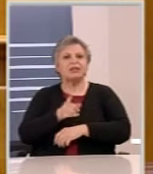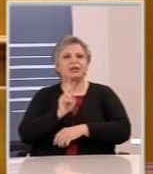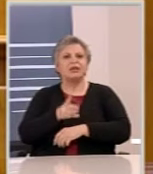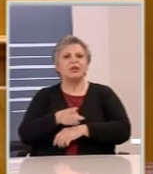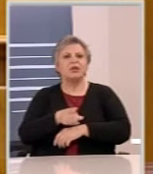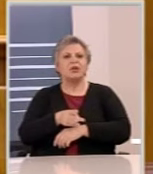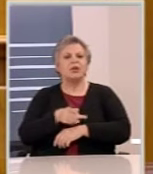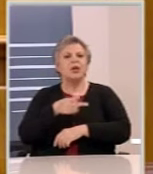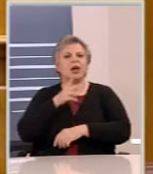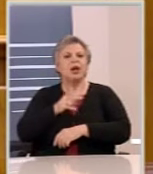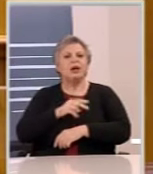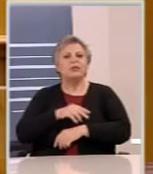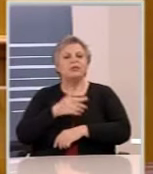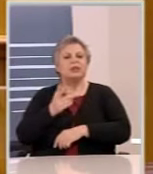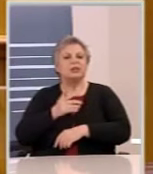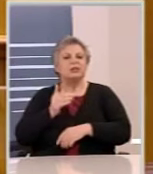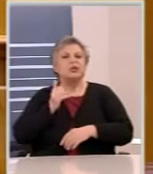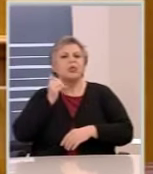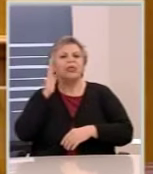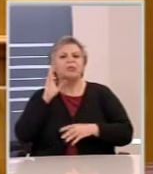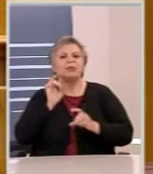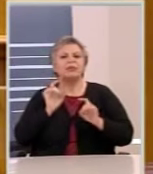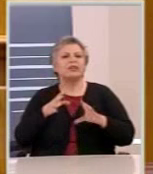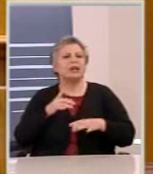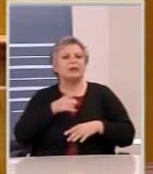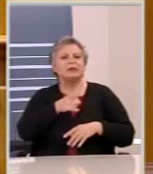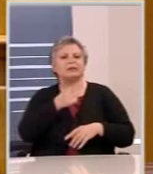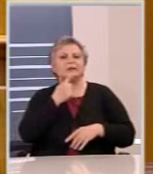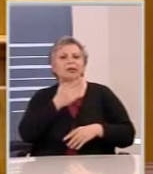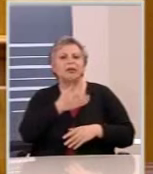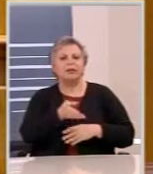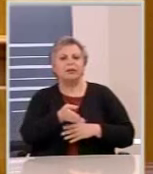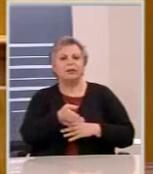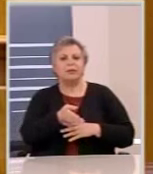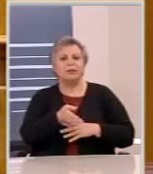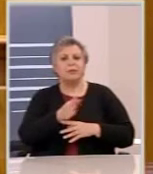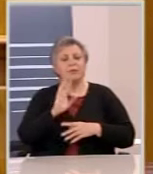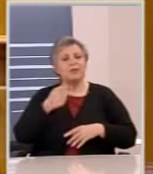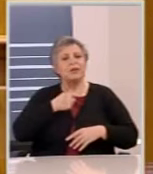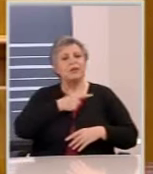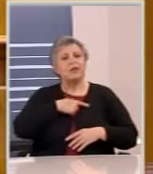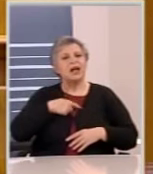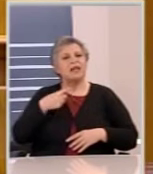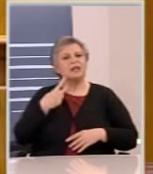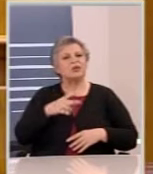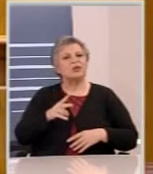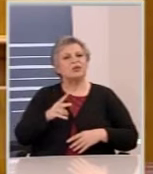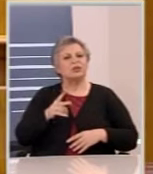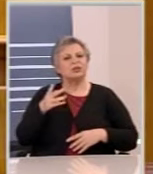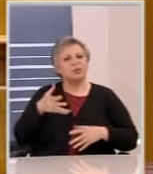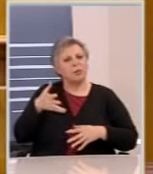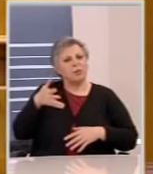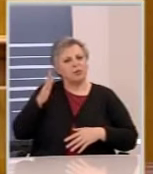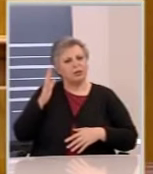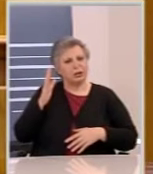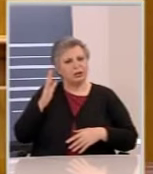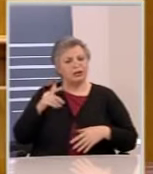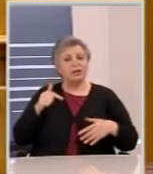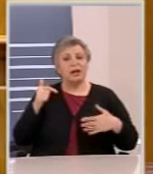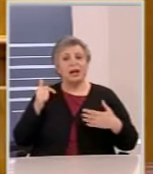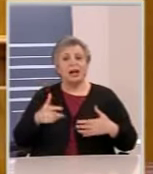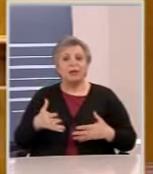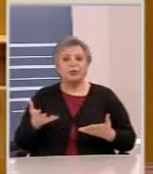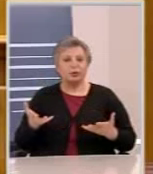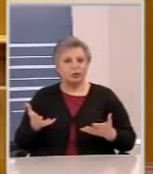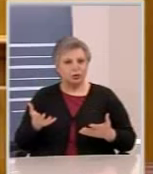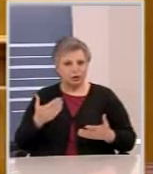Και ο κύριος Μητσοτάκης βρίσκεται μπροστά σε μια πρωτοτυπία, να είναι ο πρώτος